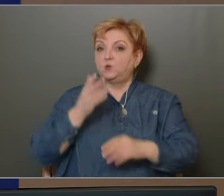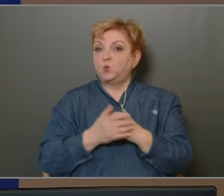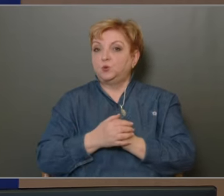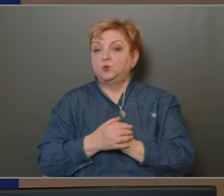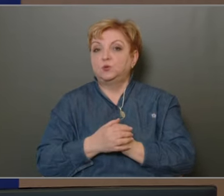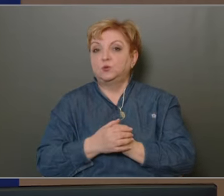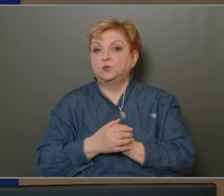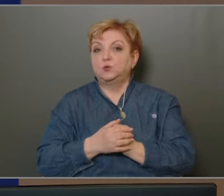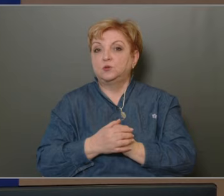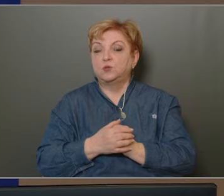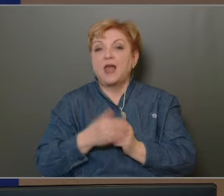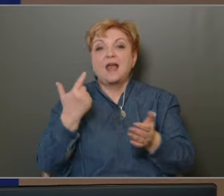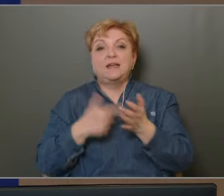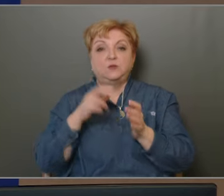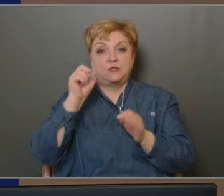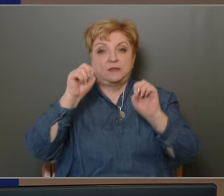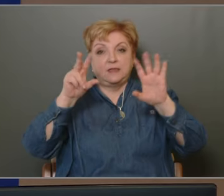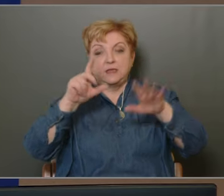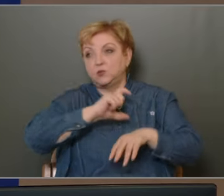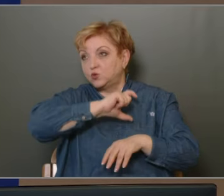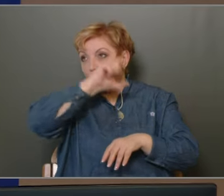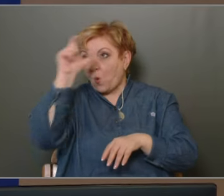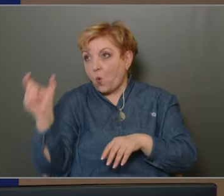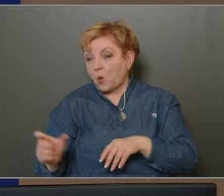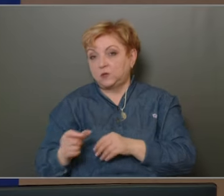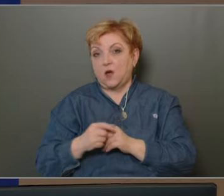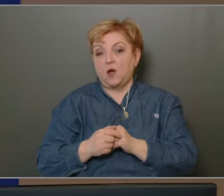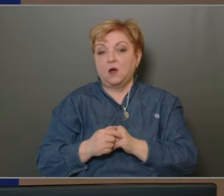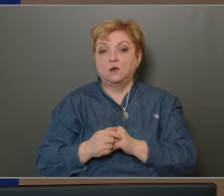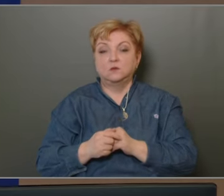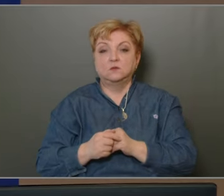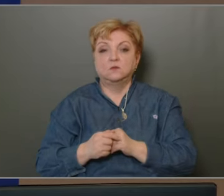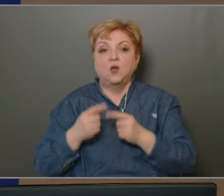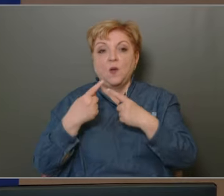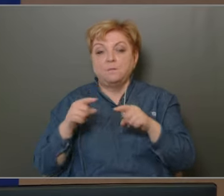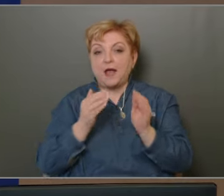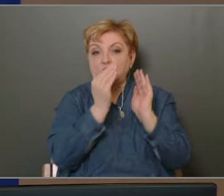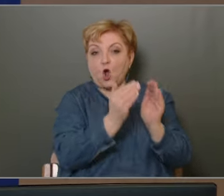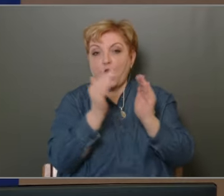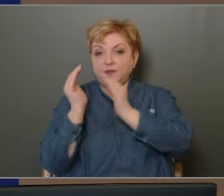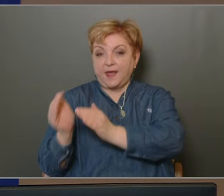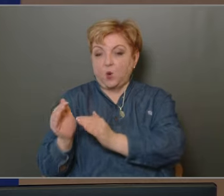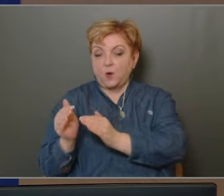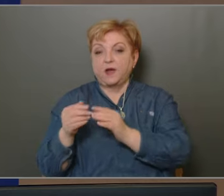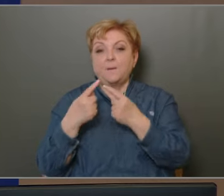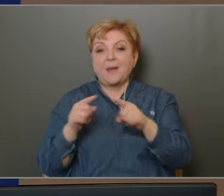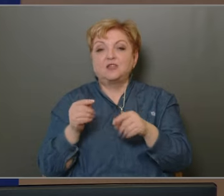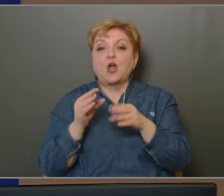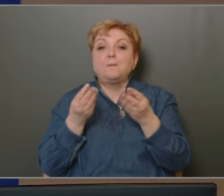Ugye 2018 óta más kategória, illetve más